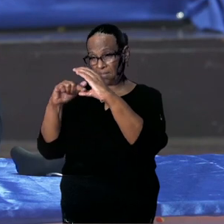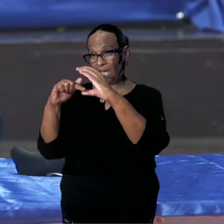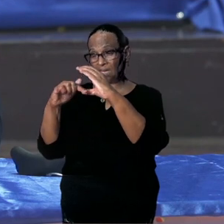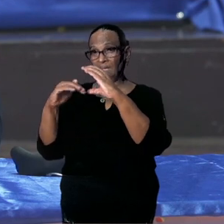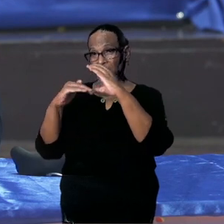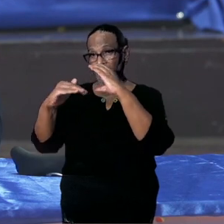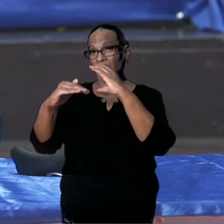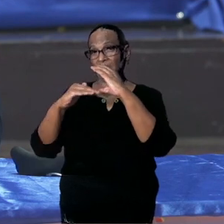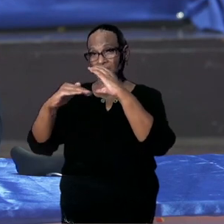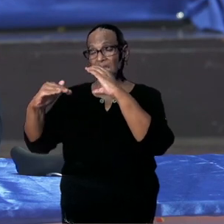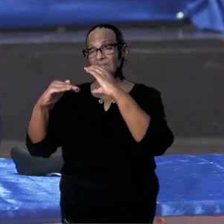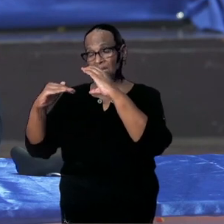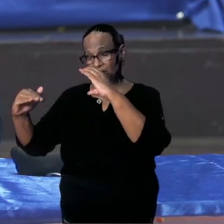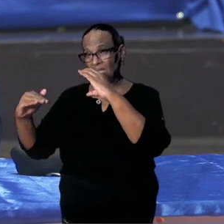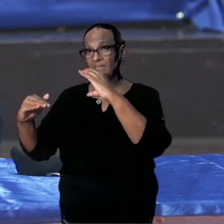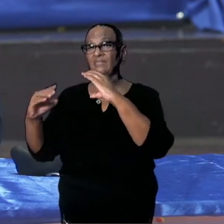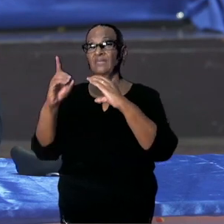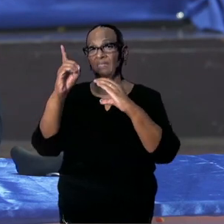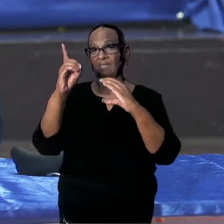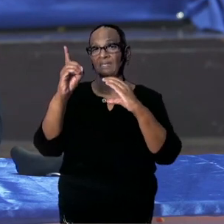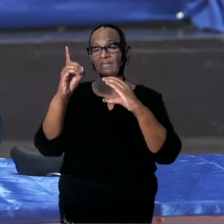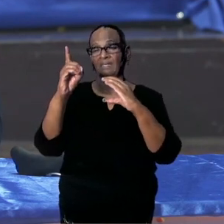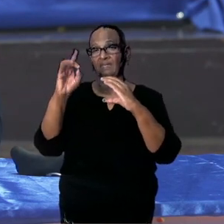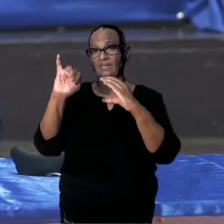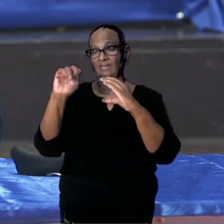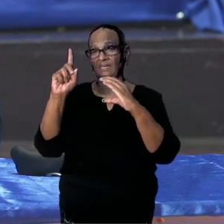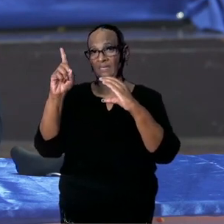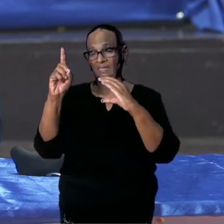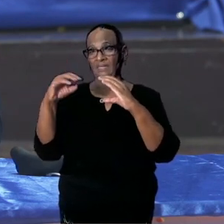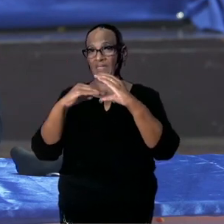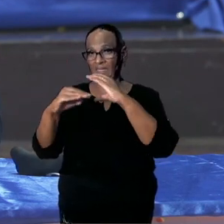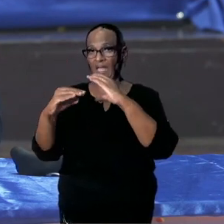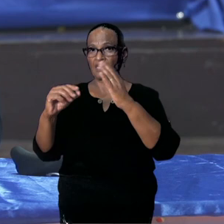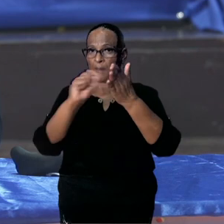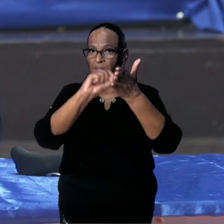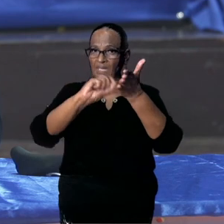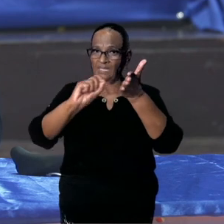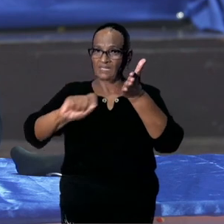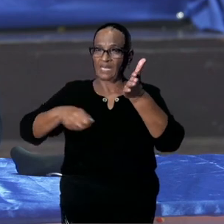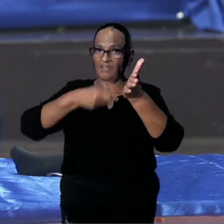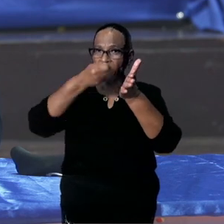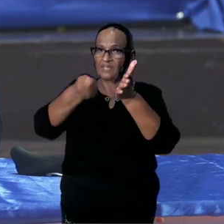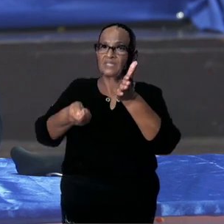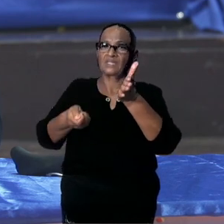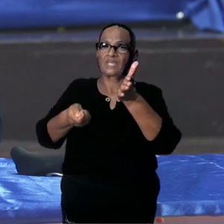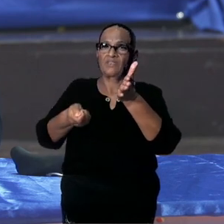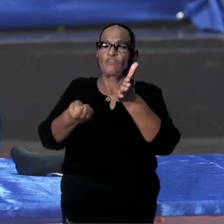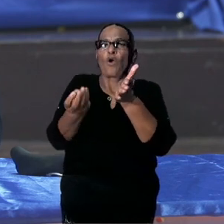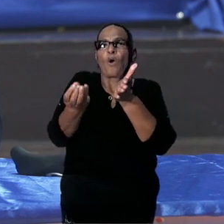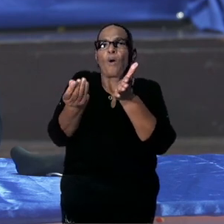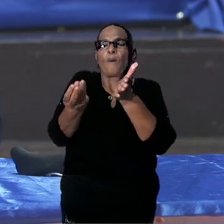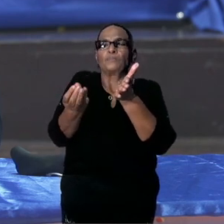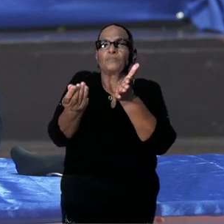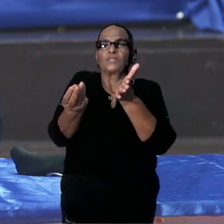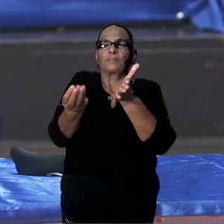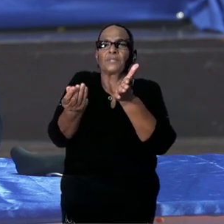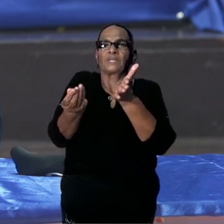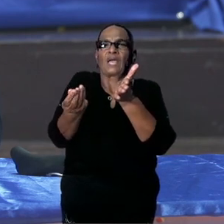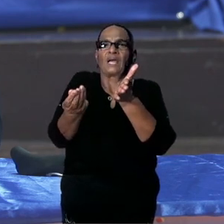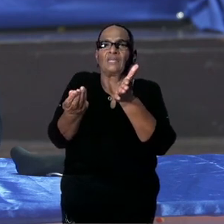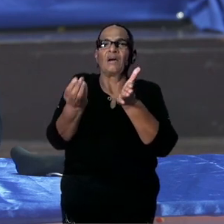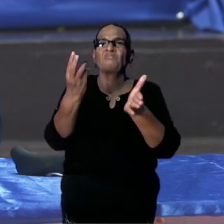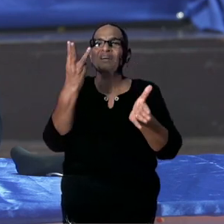een nota gestuurd over het feit dat er een mogelijkheid bestaat tot purchase, cash purchase, van drie